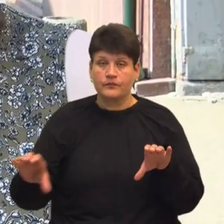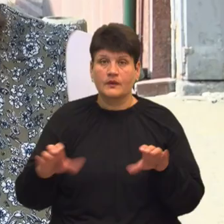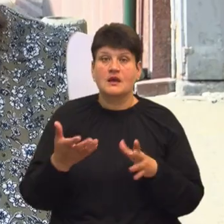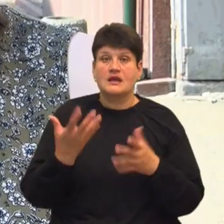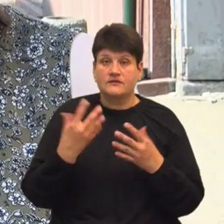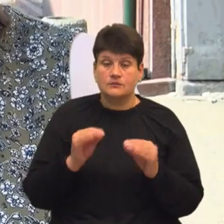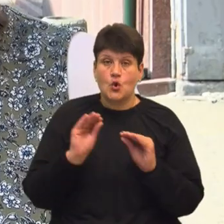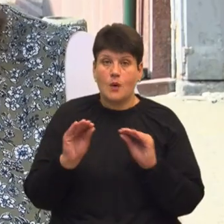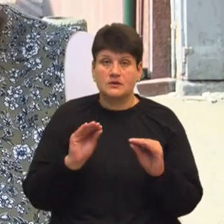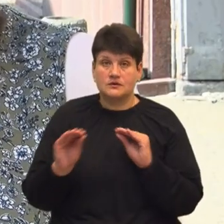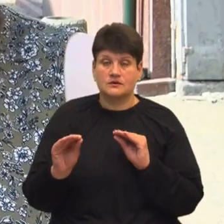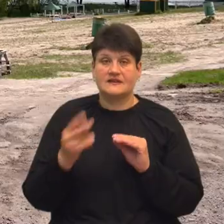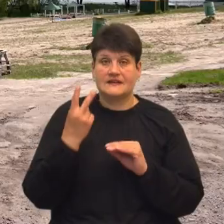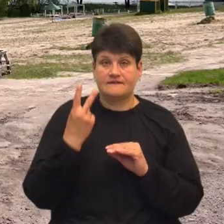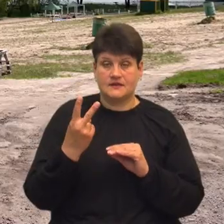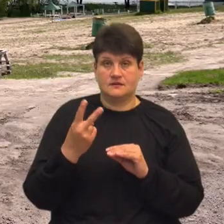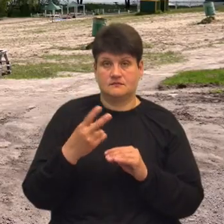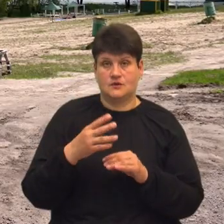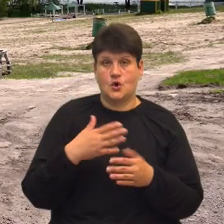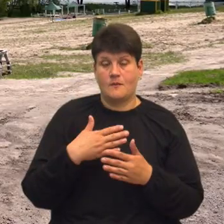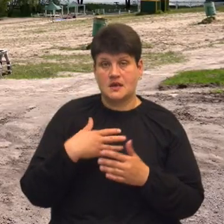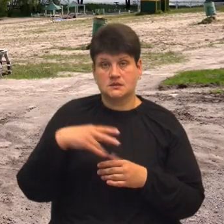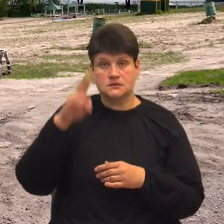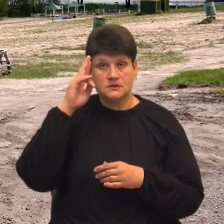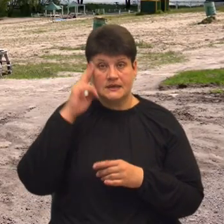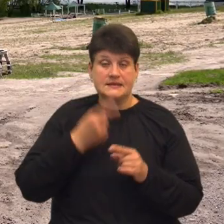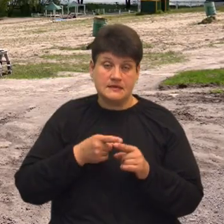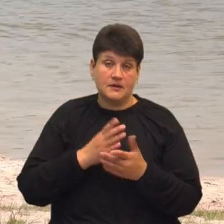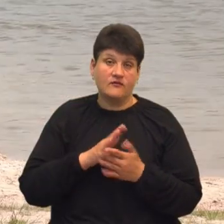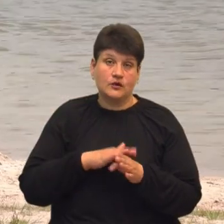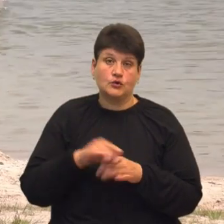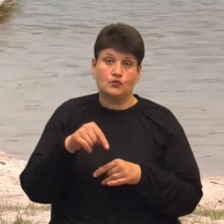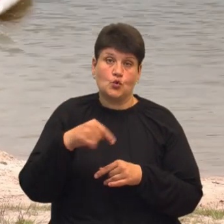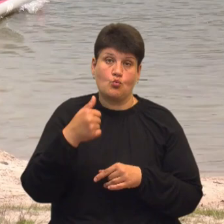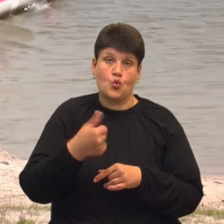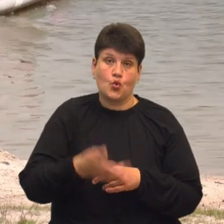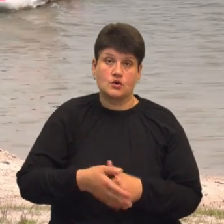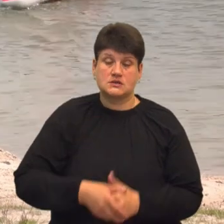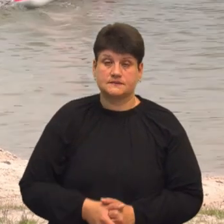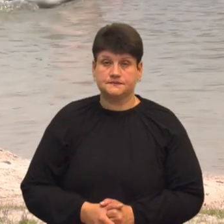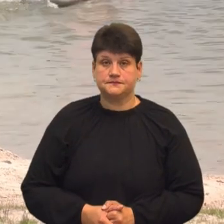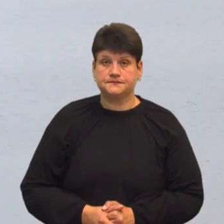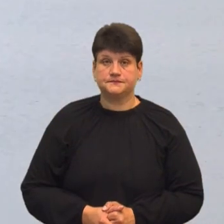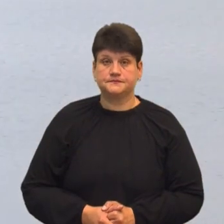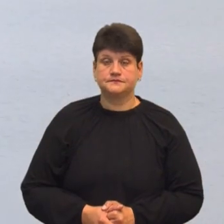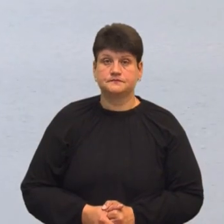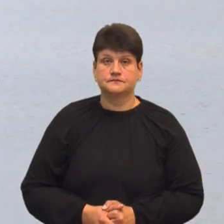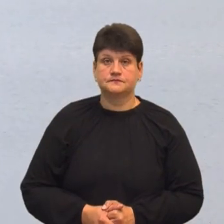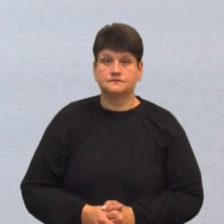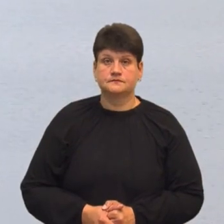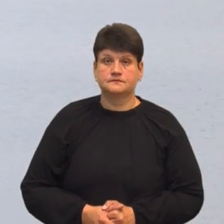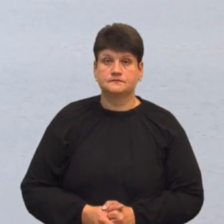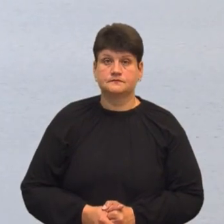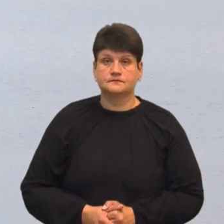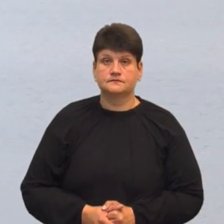облаштована дві громадські вбиральні. Ці роботи мають бути виконані цього року. Любов Гадомська, Андрій Прокопів, Суспільне новини, Тернопіль.